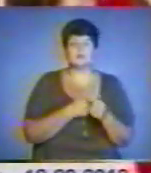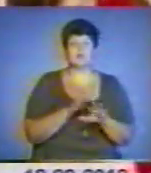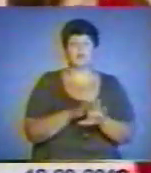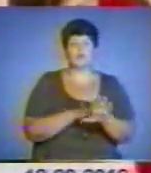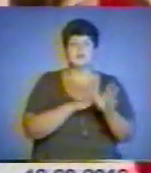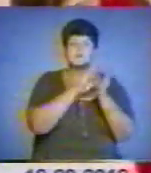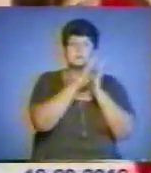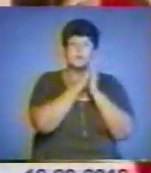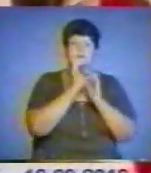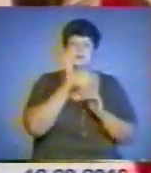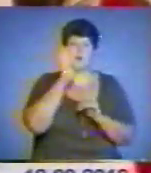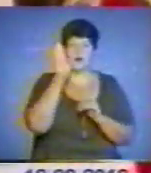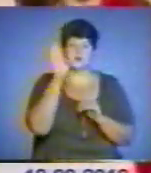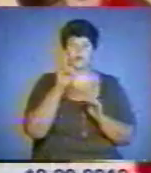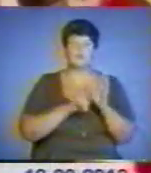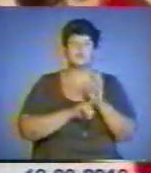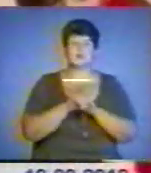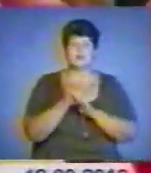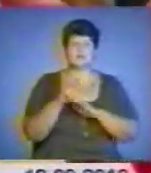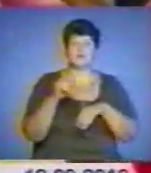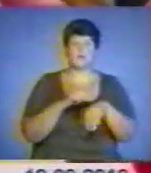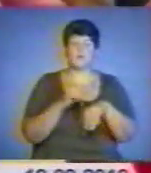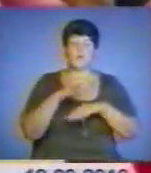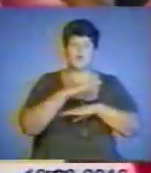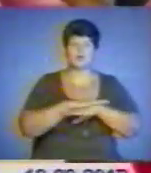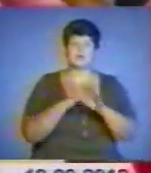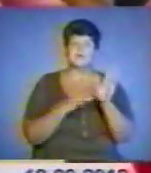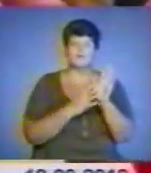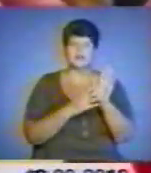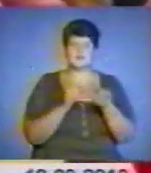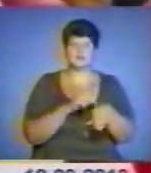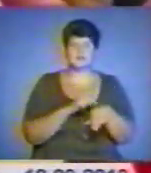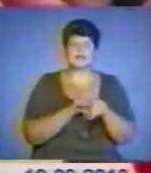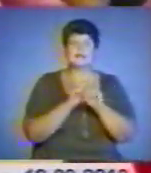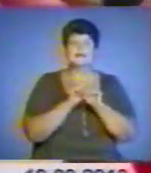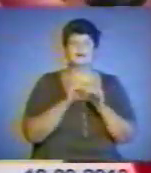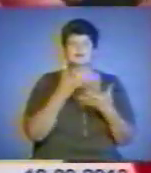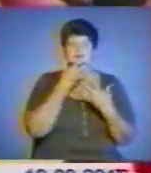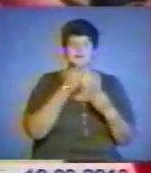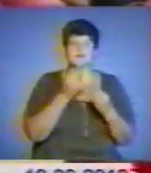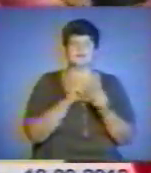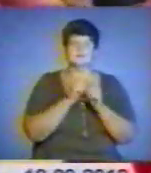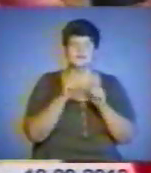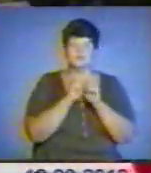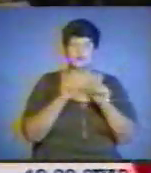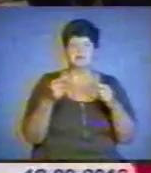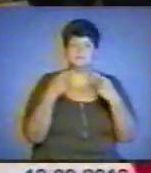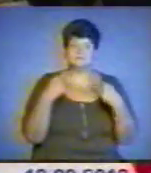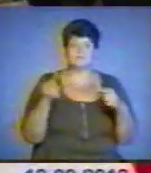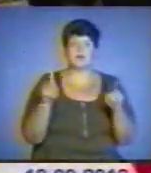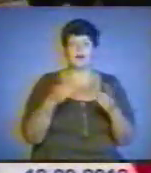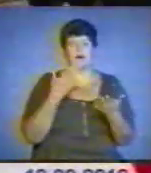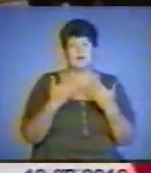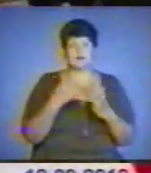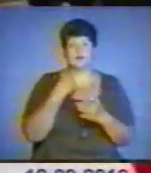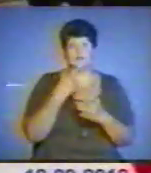поспати. Хоча й починаються уроки аж о дев'ятій. Ідеальна школа очима дітей відрізняється від сучасної. Та попри те, кажуть